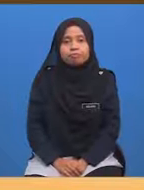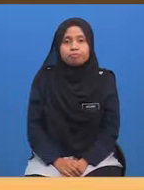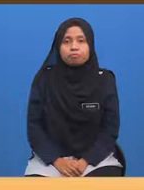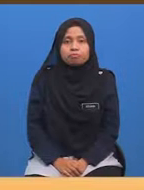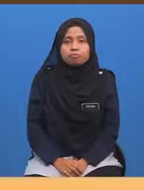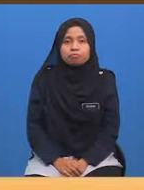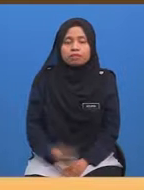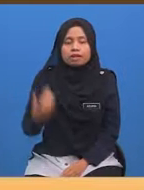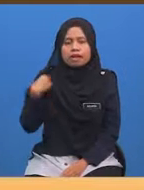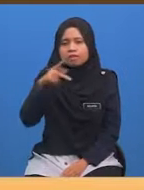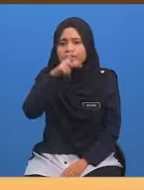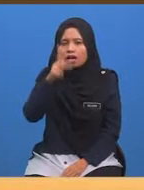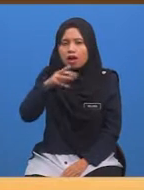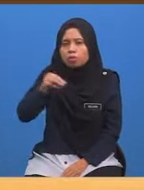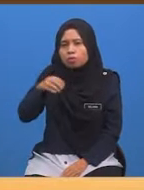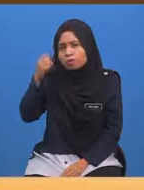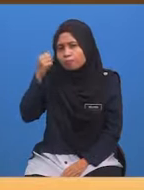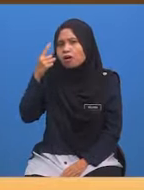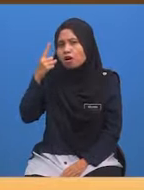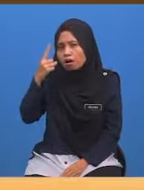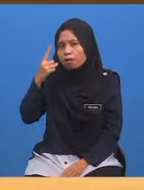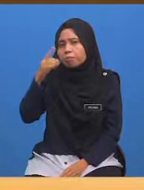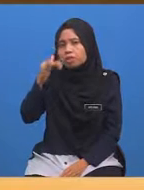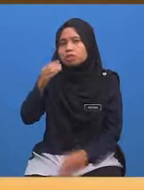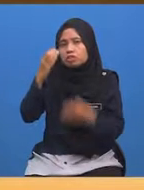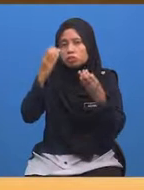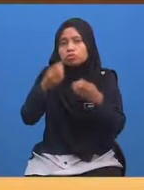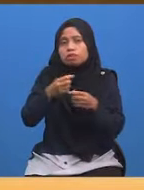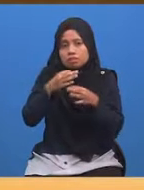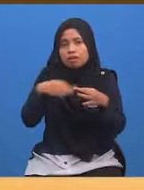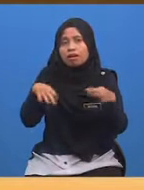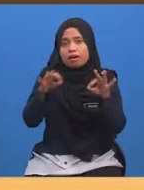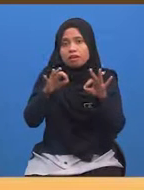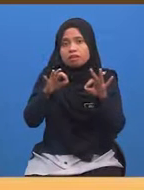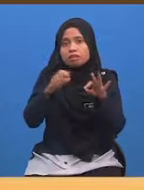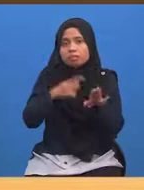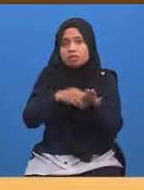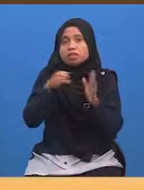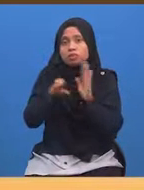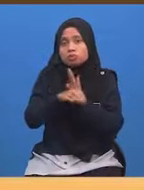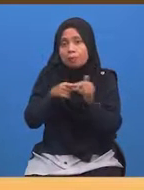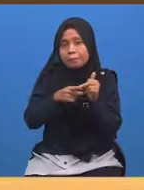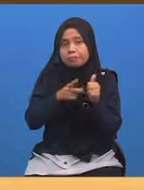Adakah murid-murid faham dengan apa yang cikgu terangkan Pada contoh pertama tadi?